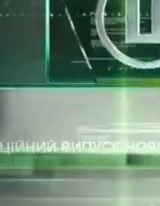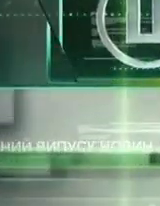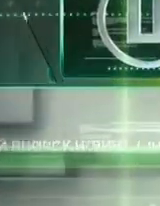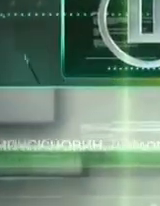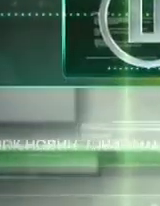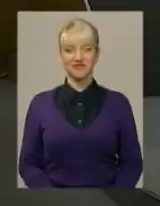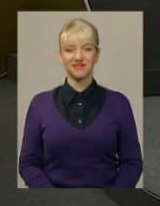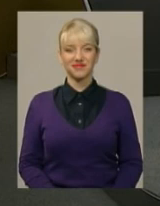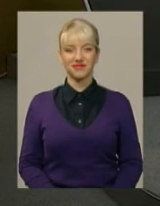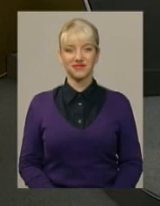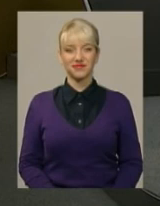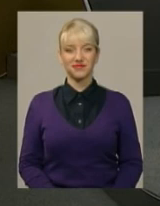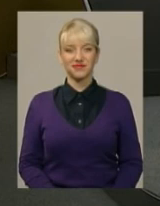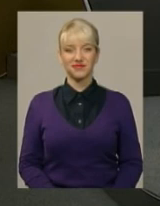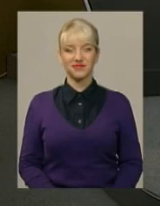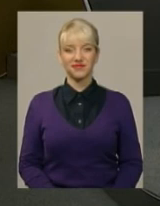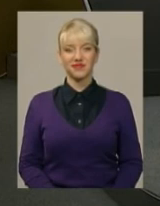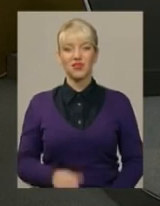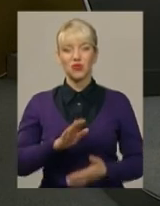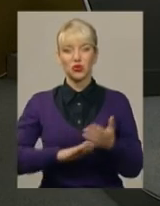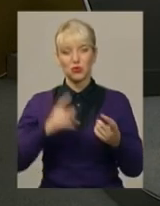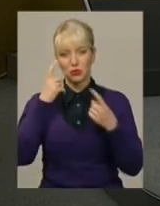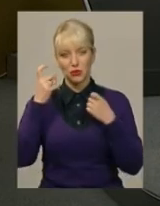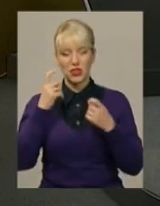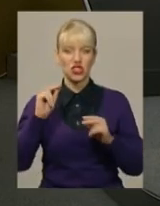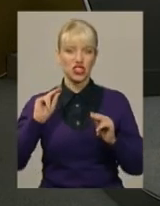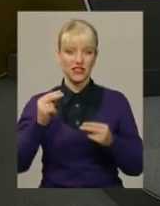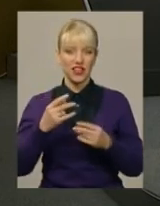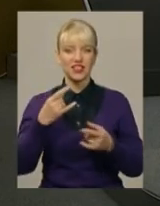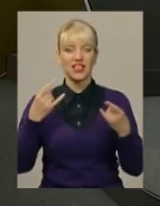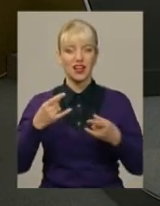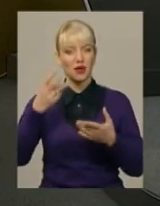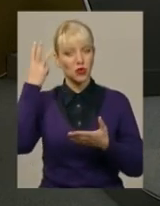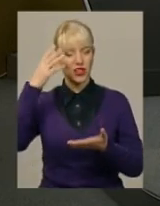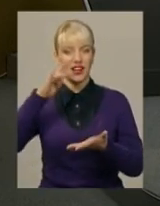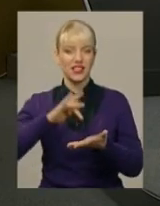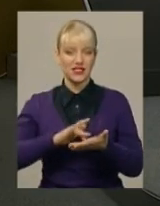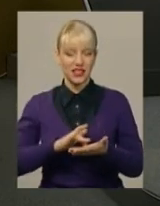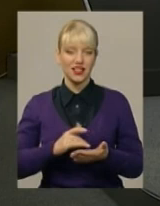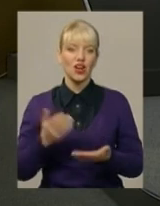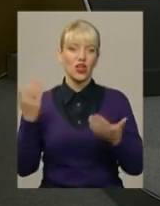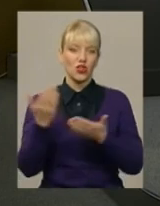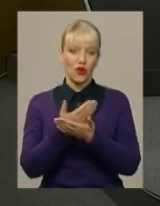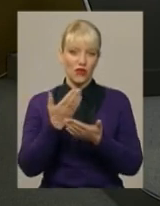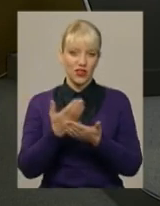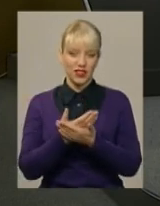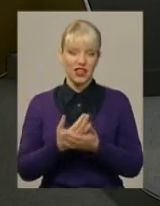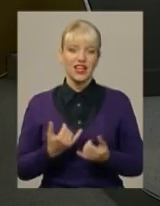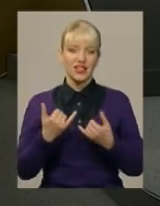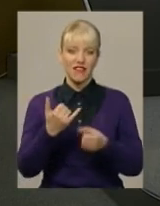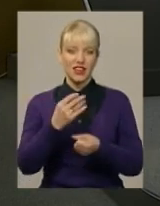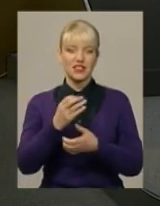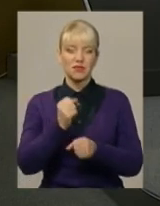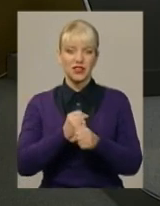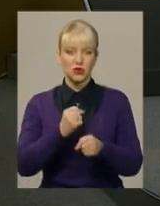Музика Продовжуємо інформаційний четверг. В ефірі телеканалу «Поділя Центр» черговий випуск новин. У студії